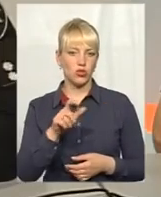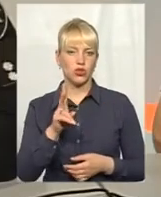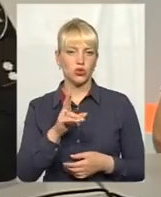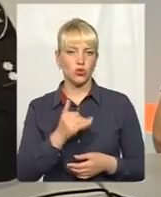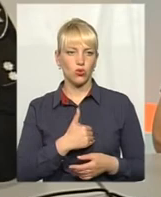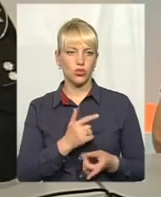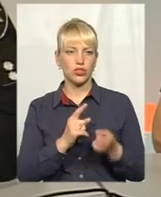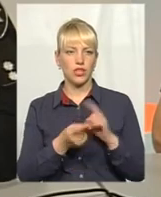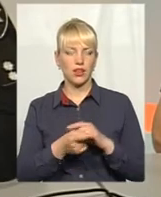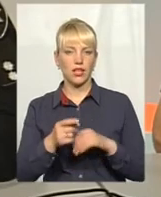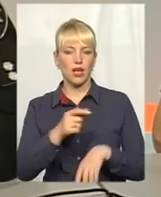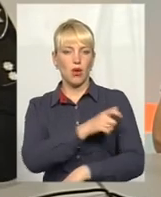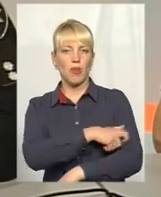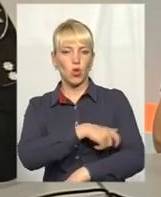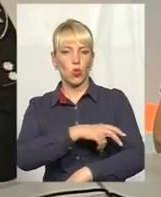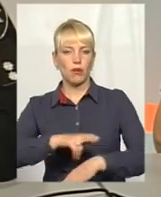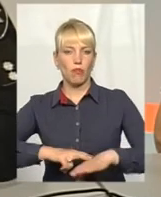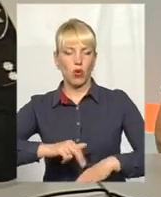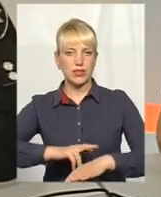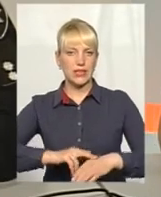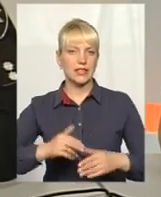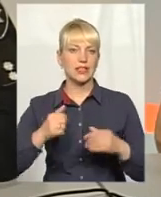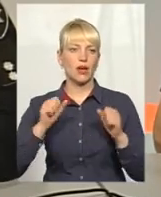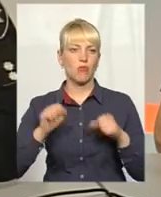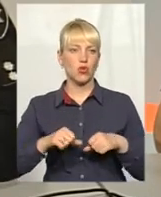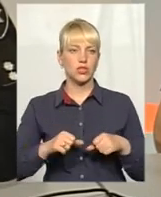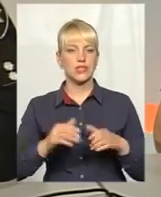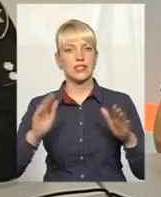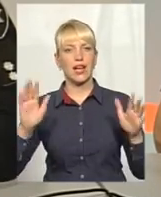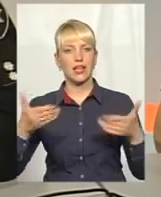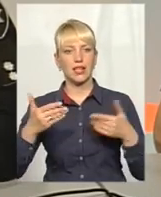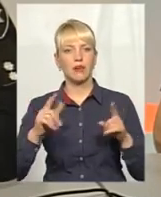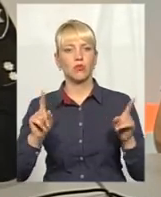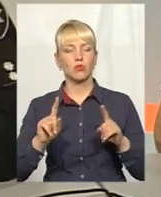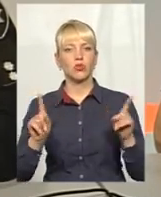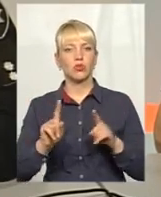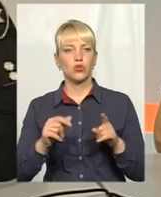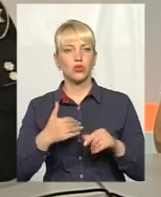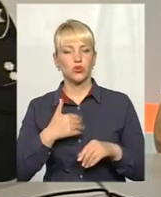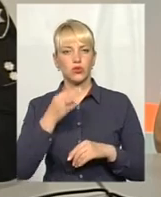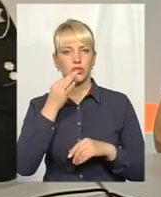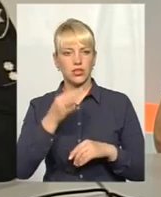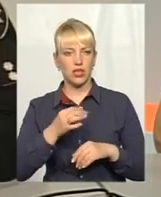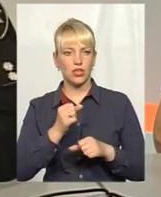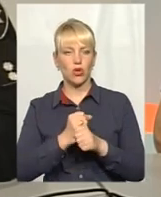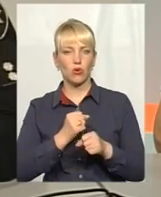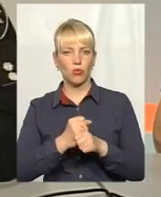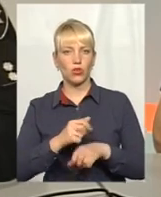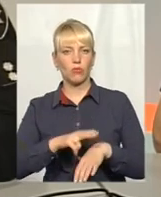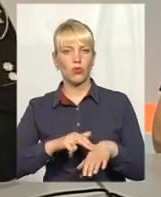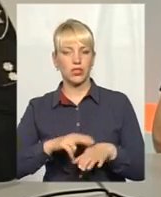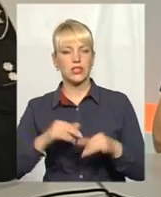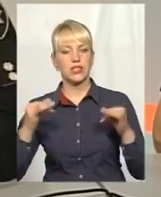стати патрульним поліцейським. Ми, можливо, закликаємо, тому що, хочу сказати, робота поліцейського досить